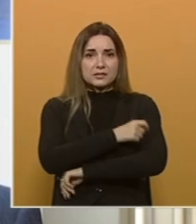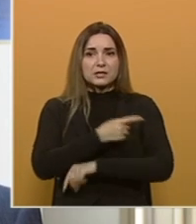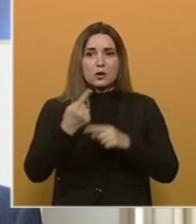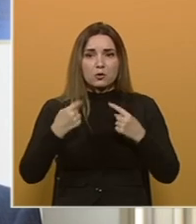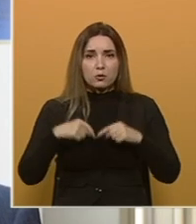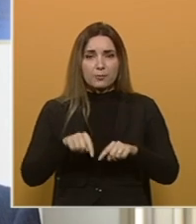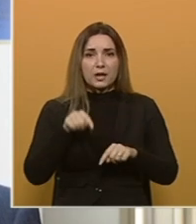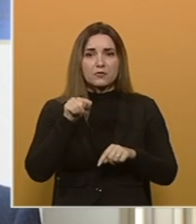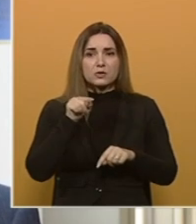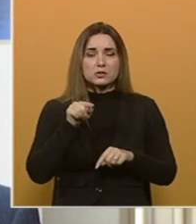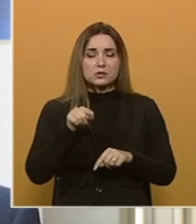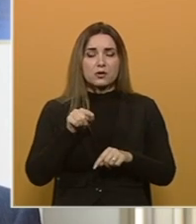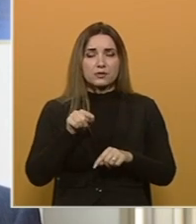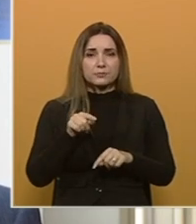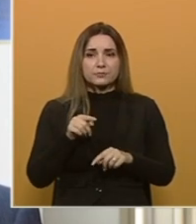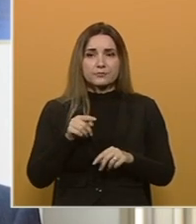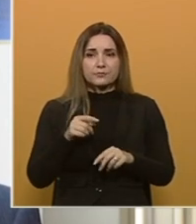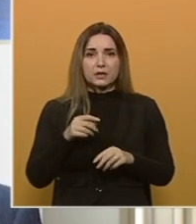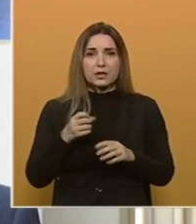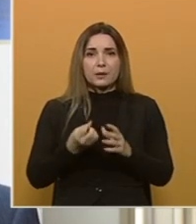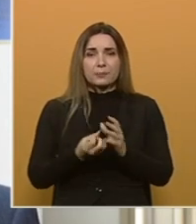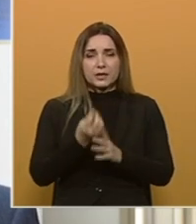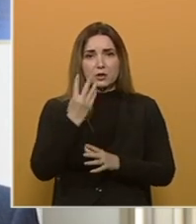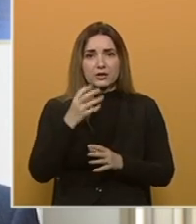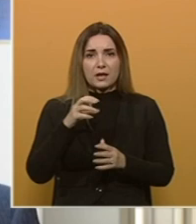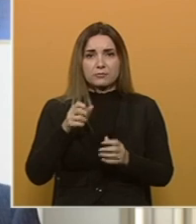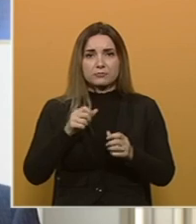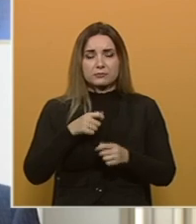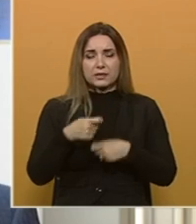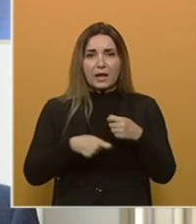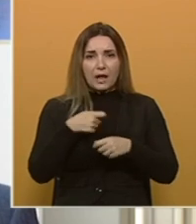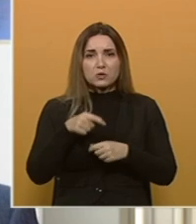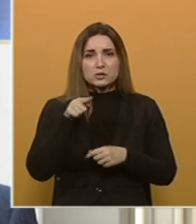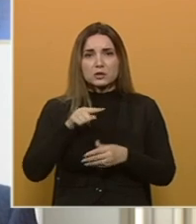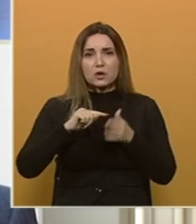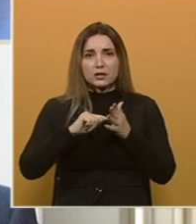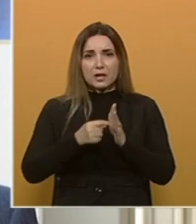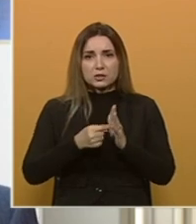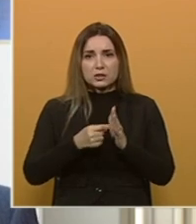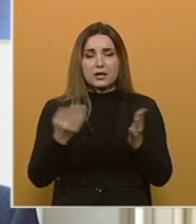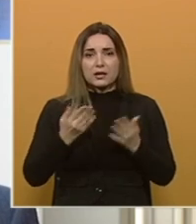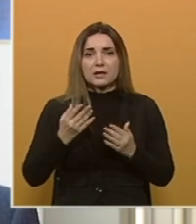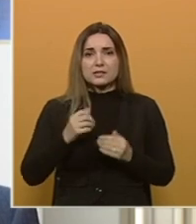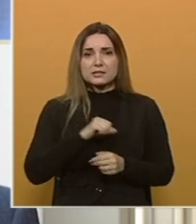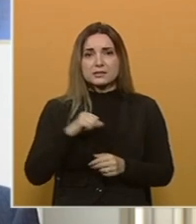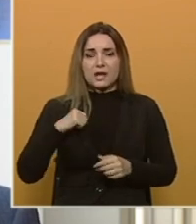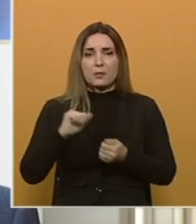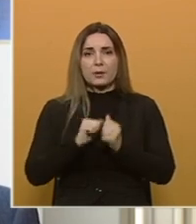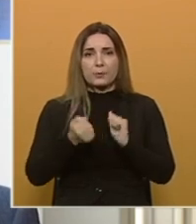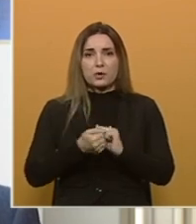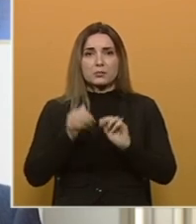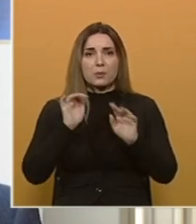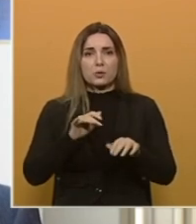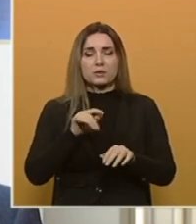radnika iz ove sverije životnosti, ove privredne djelatnosti, jer to predstavlja onu tačku preloma kada se borimo protiv same